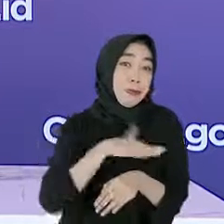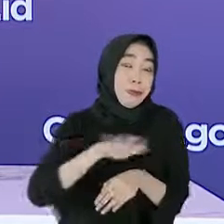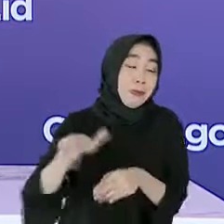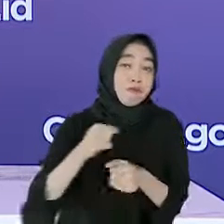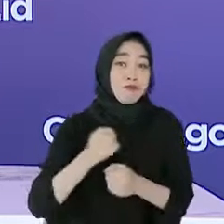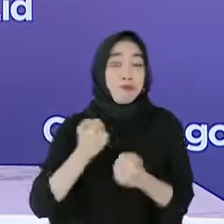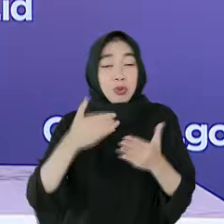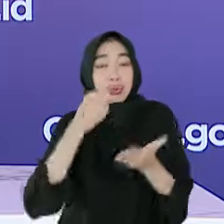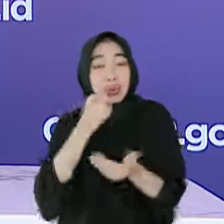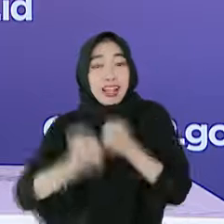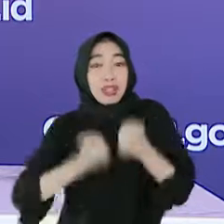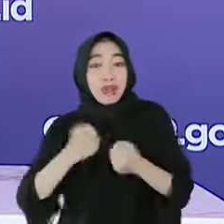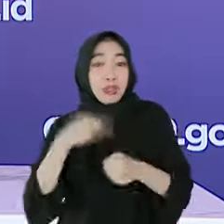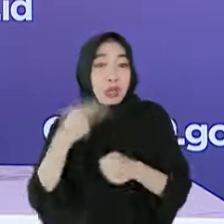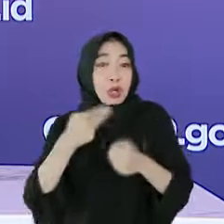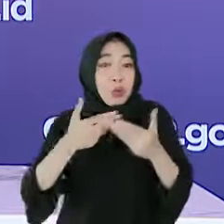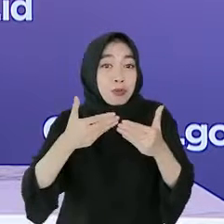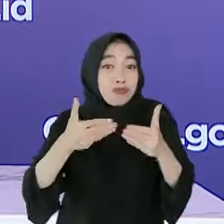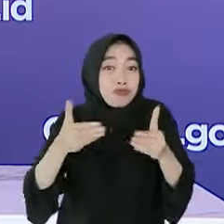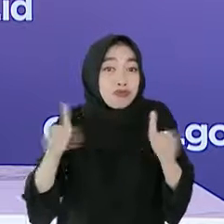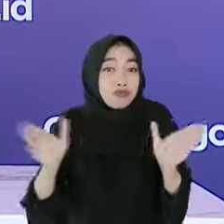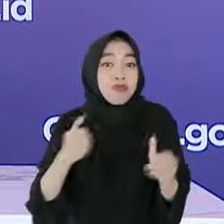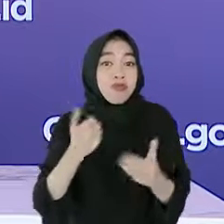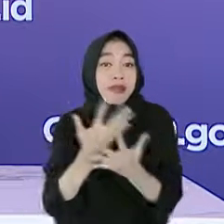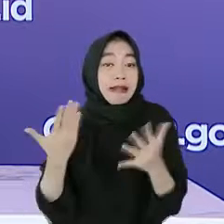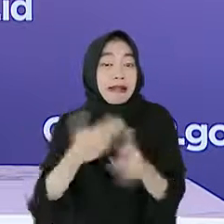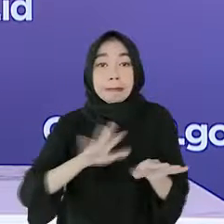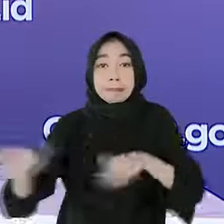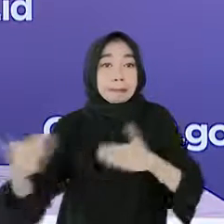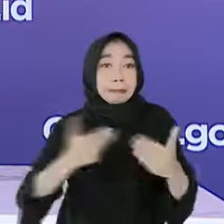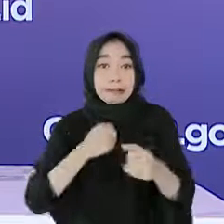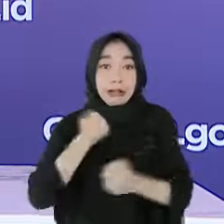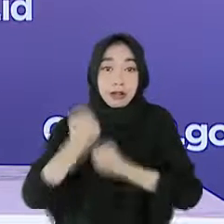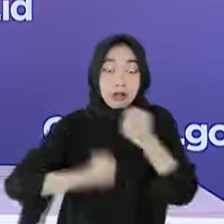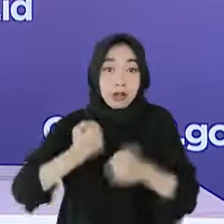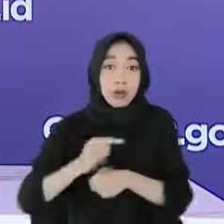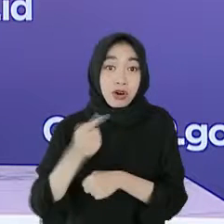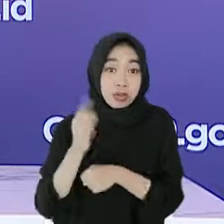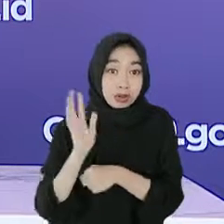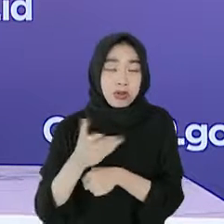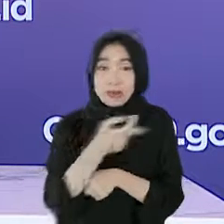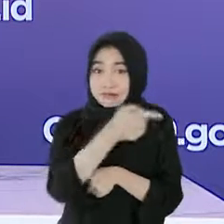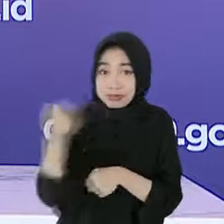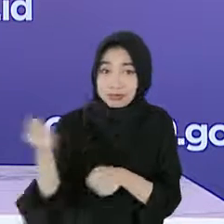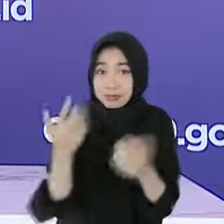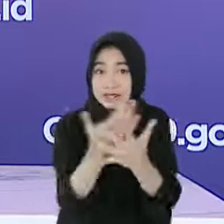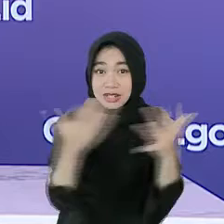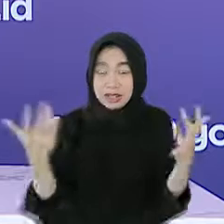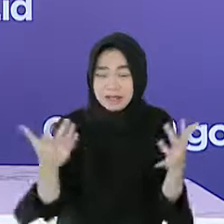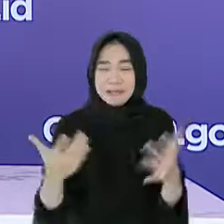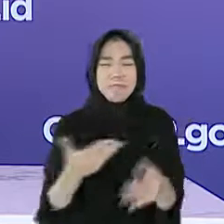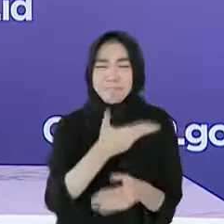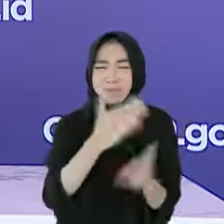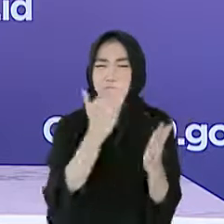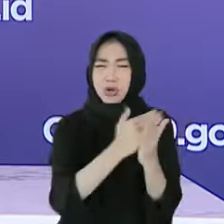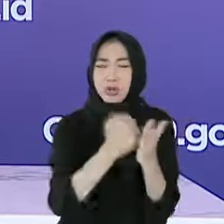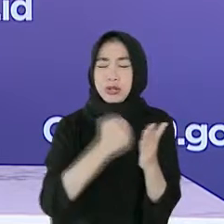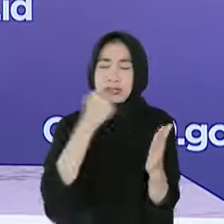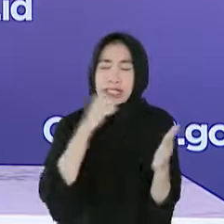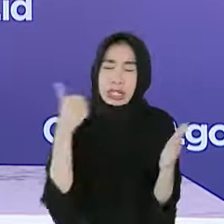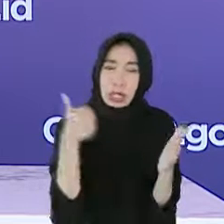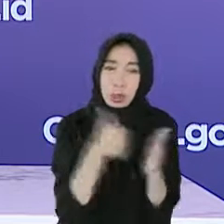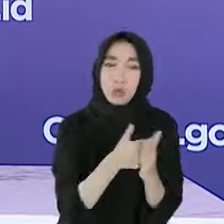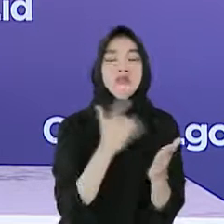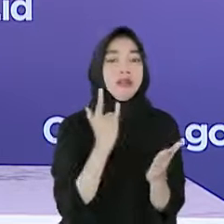sudah mulai kembali berjalan saat ini, maka saya ingatkan kepada seluruh lapisan masyarakat agar tetap disiplin protokol